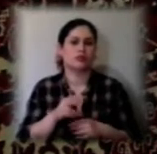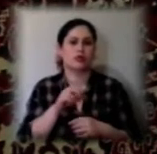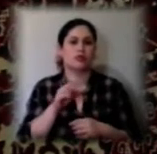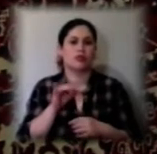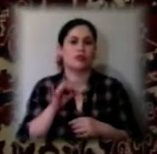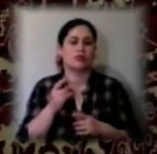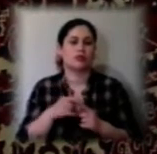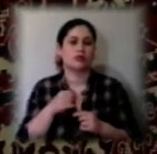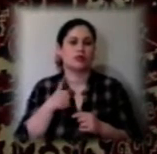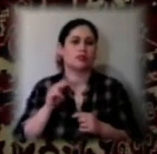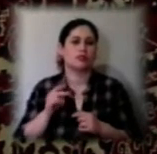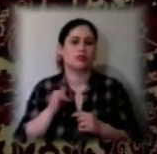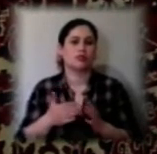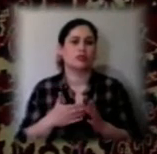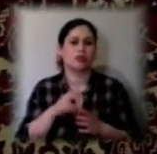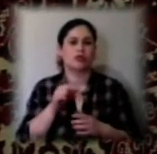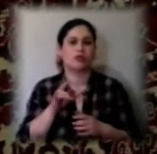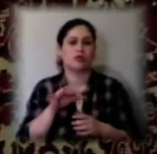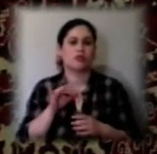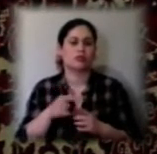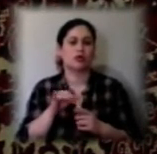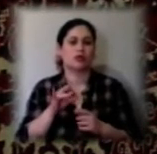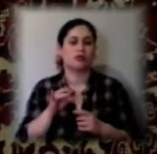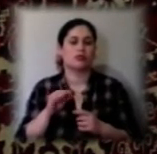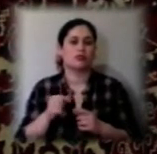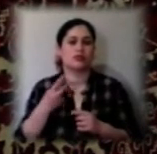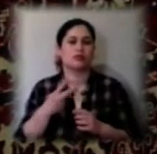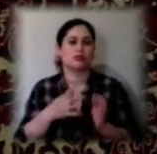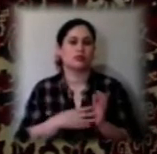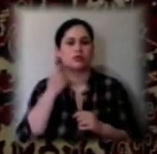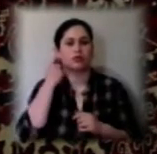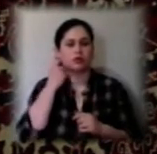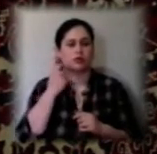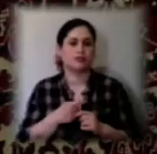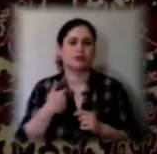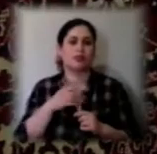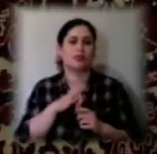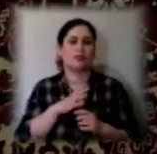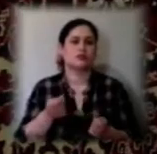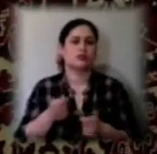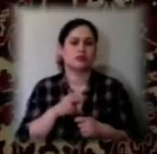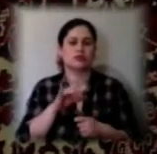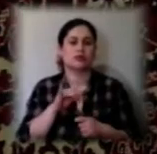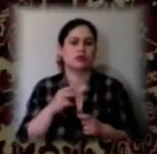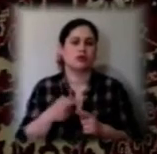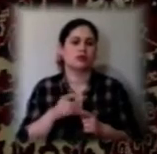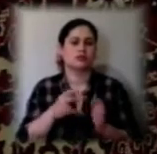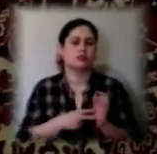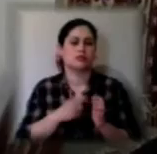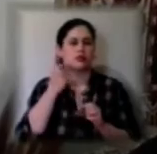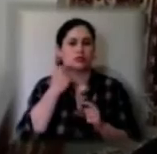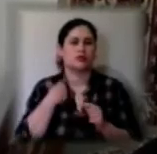пропрацював у Рибному колгоспі ім. Кірова. 29 років. Був завідувачем складу. З семи років я почав